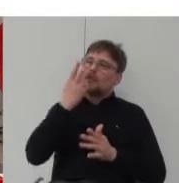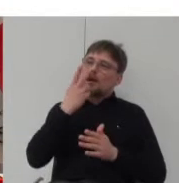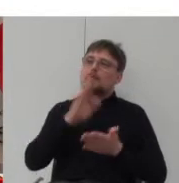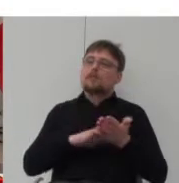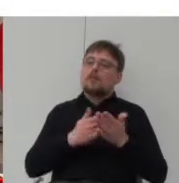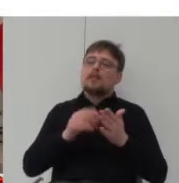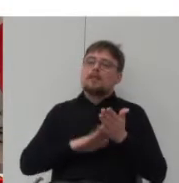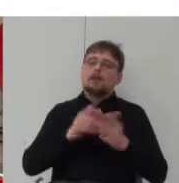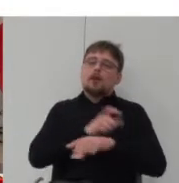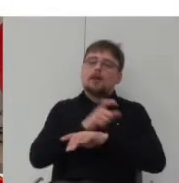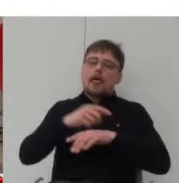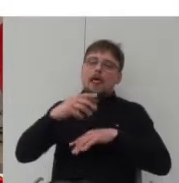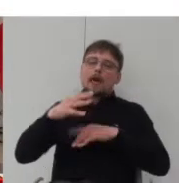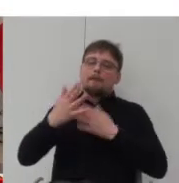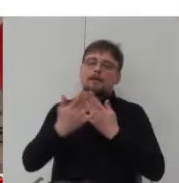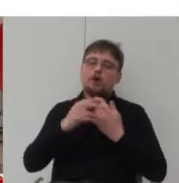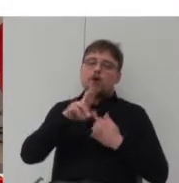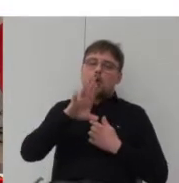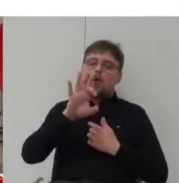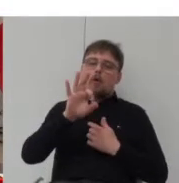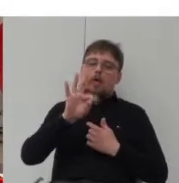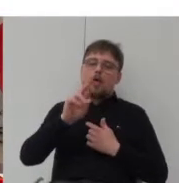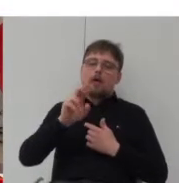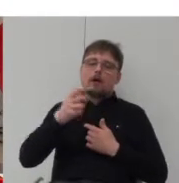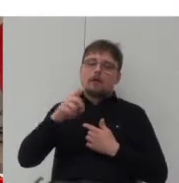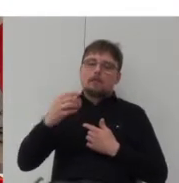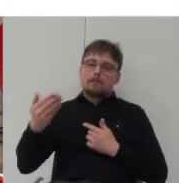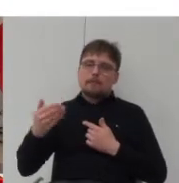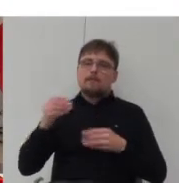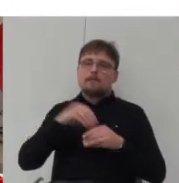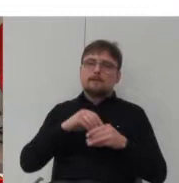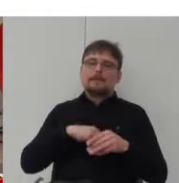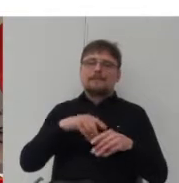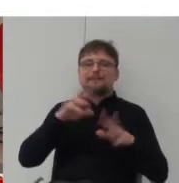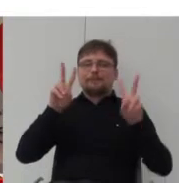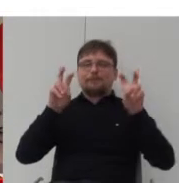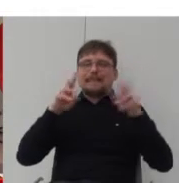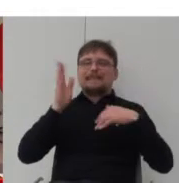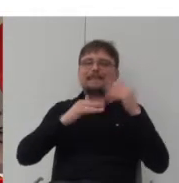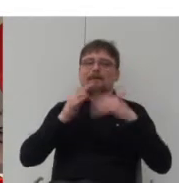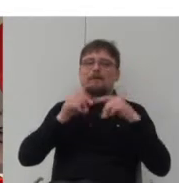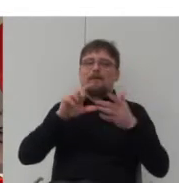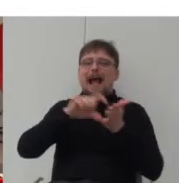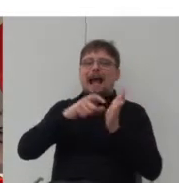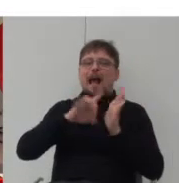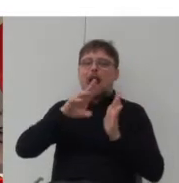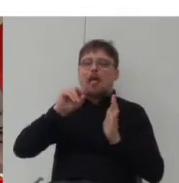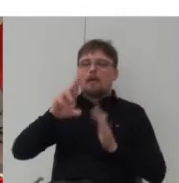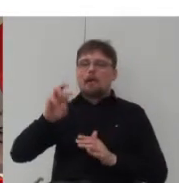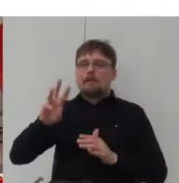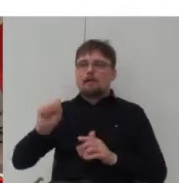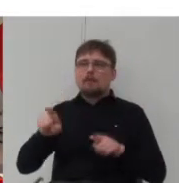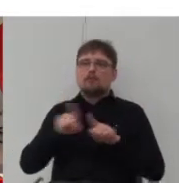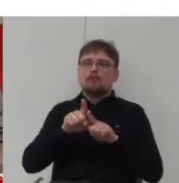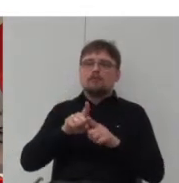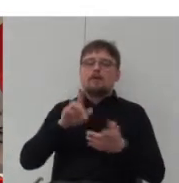Rotterdamem gdzie właśnie występuje ta zabudowa galerijowa i osiedle i budynek mieszkalny von Regal w